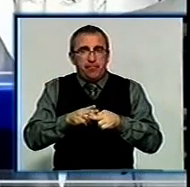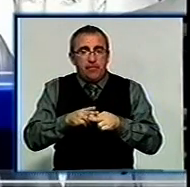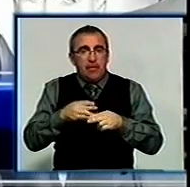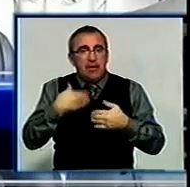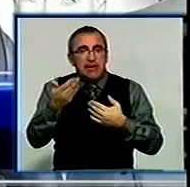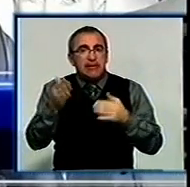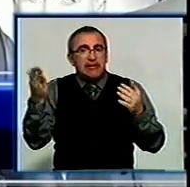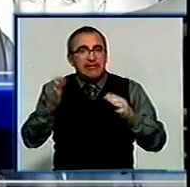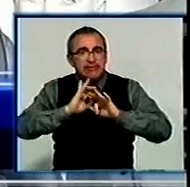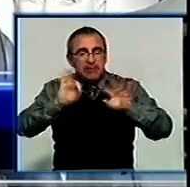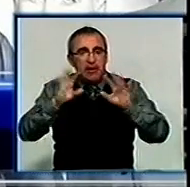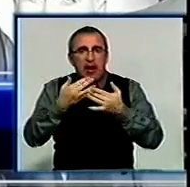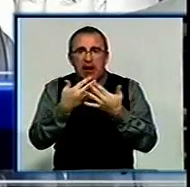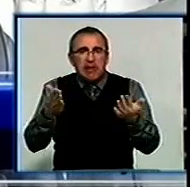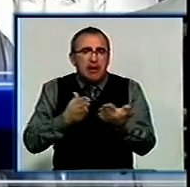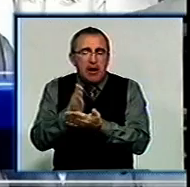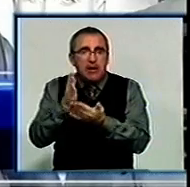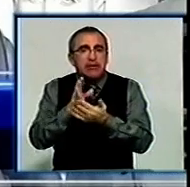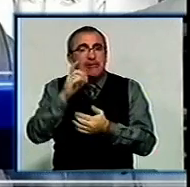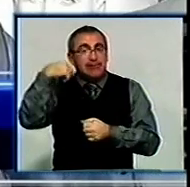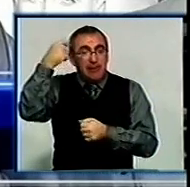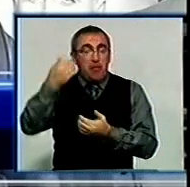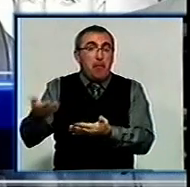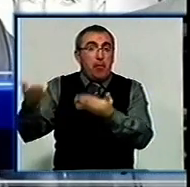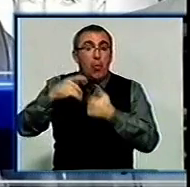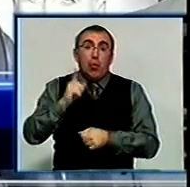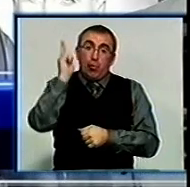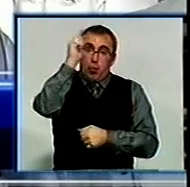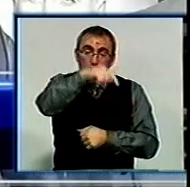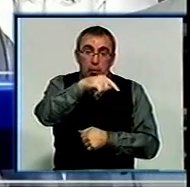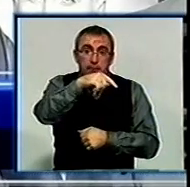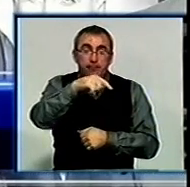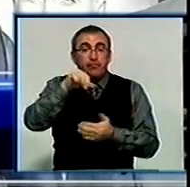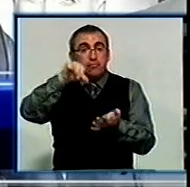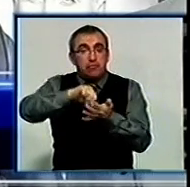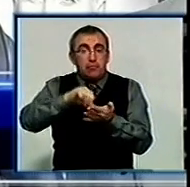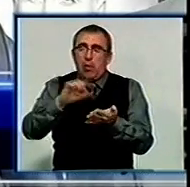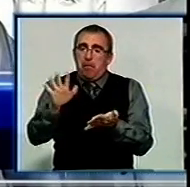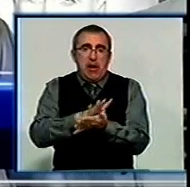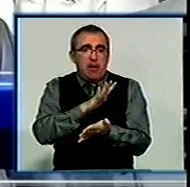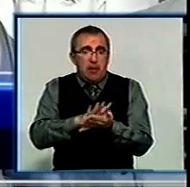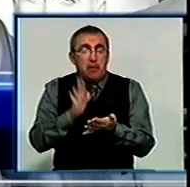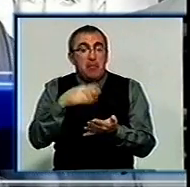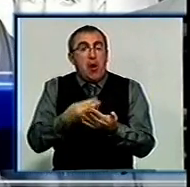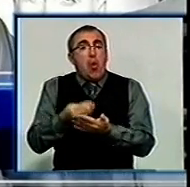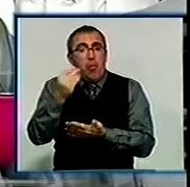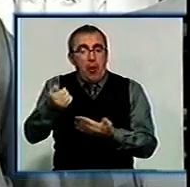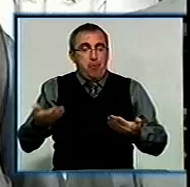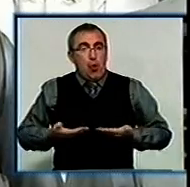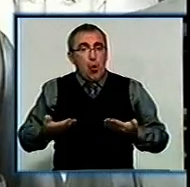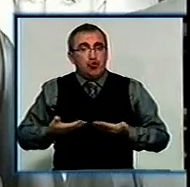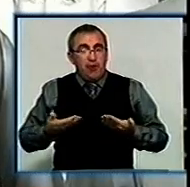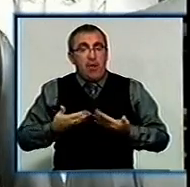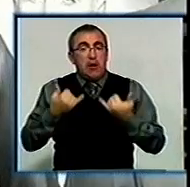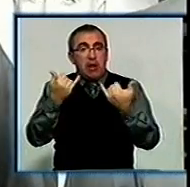врачей самого різного направлення. В Стамбулі приглашаємо врачей туди, участь в цих семінарах безплатно, більше того, ми оплачуємо проживання для